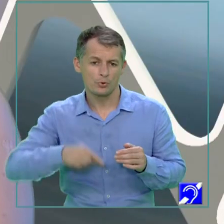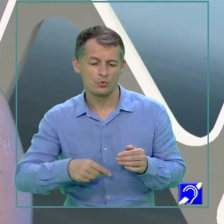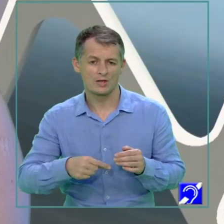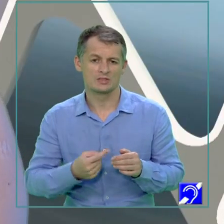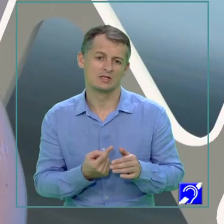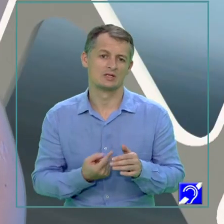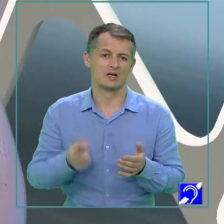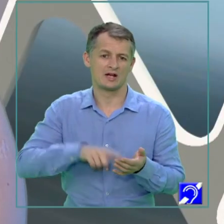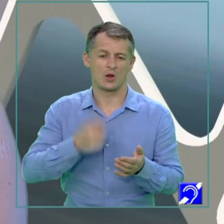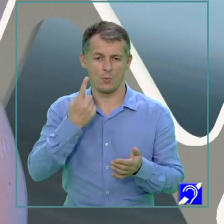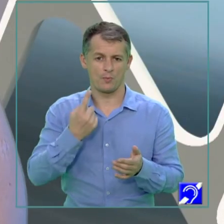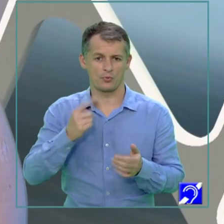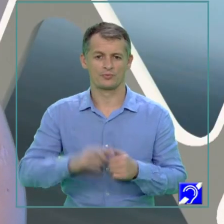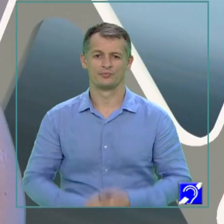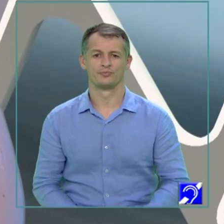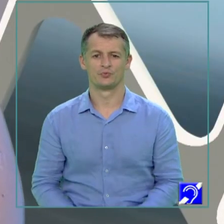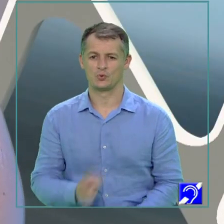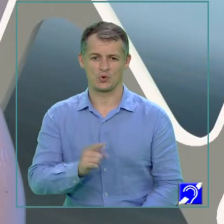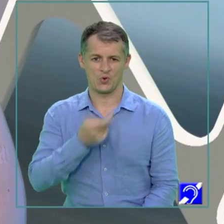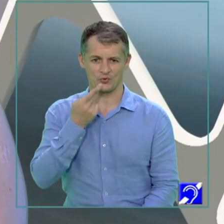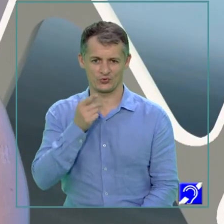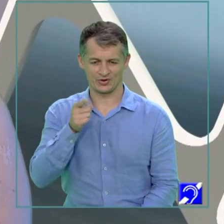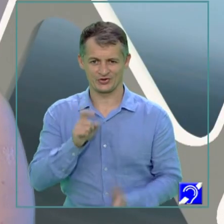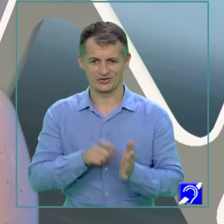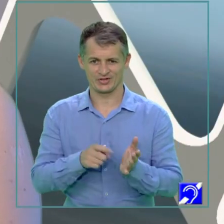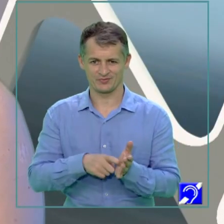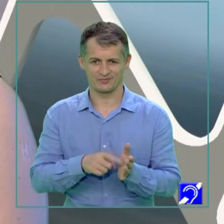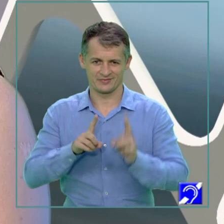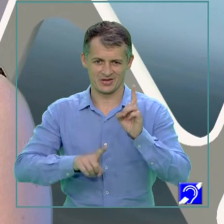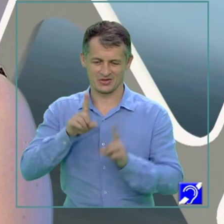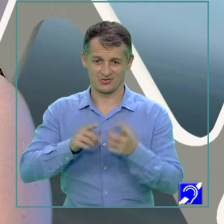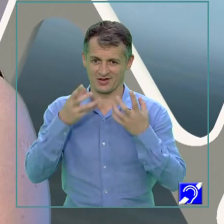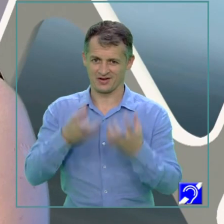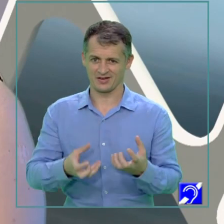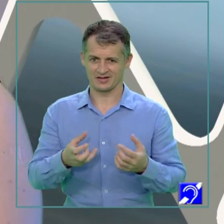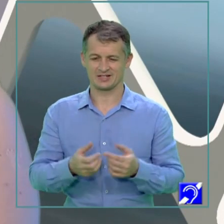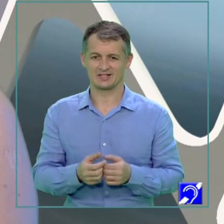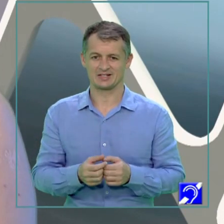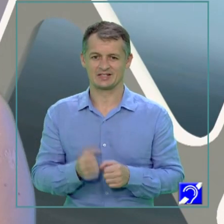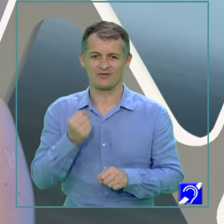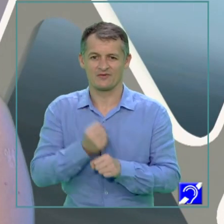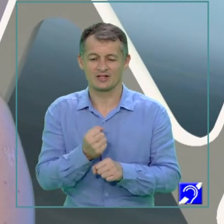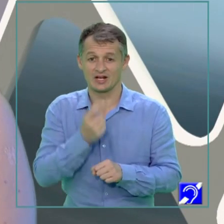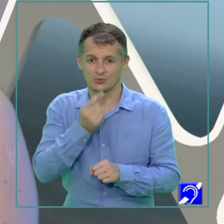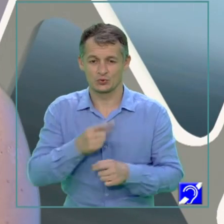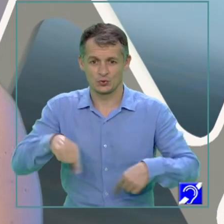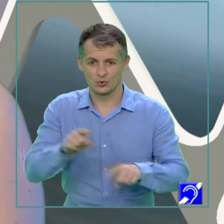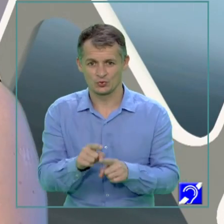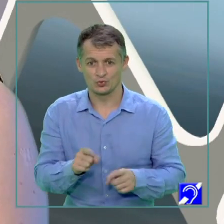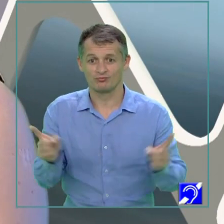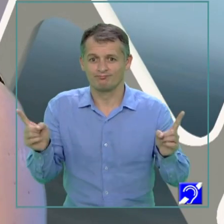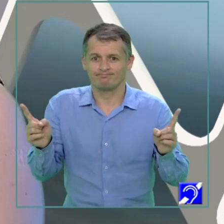Nu este deloc ușoară această cerință, uneori este greu să restrângem răspunsul nostru la